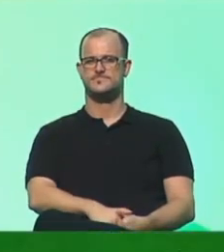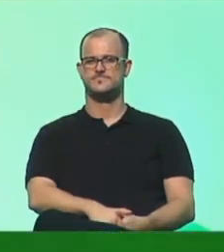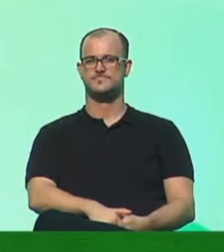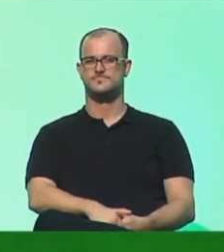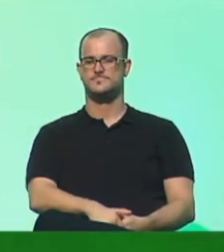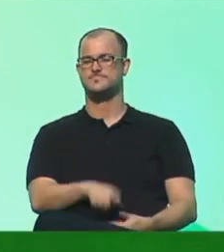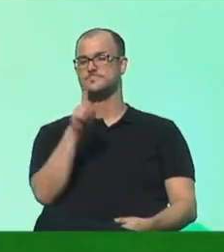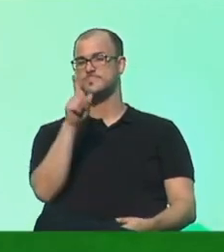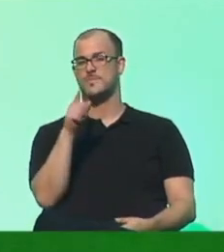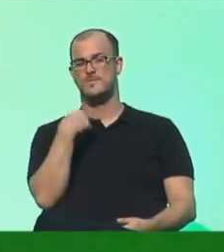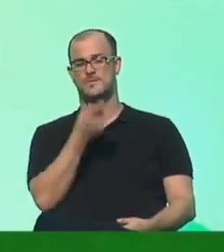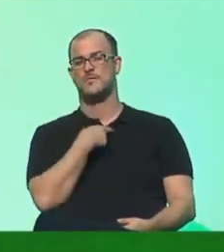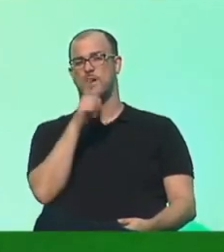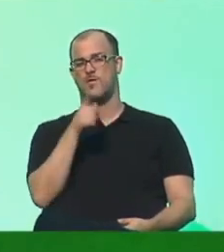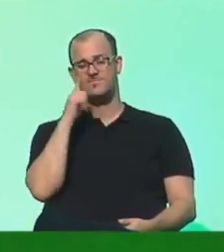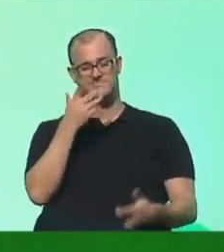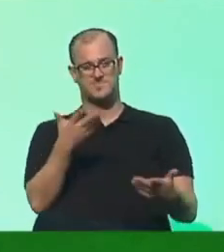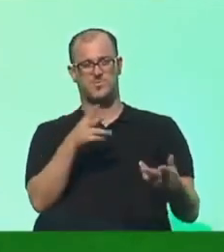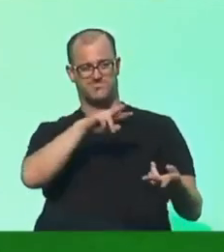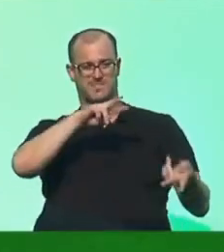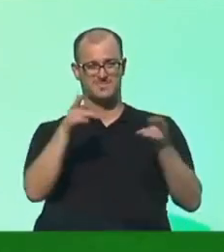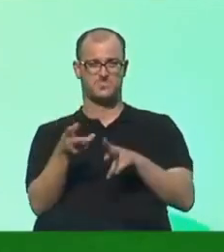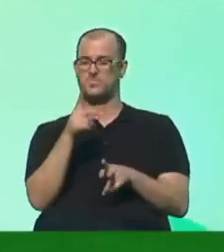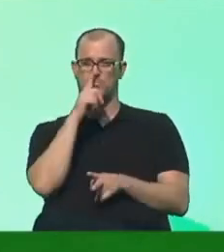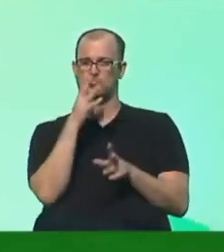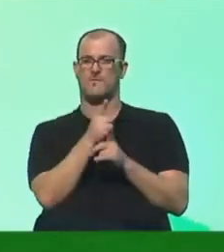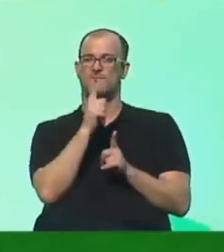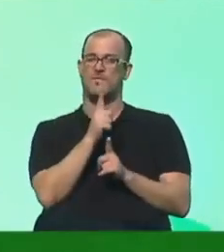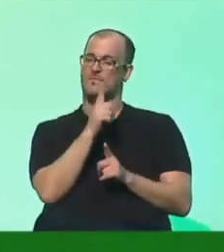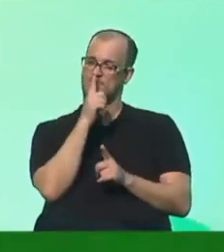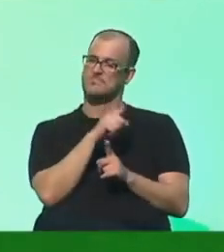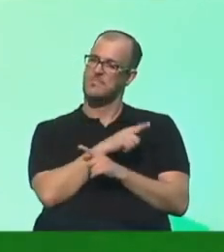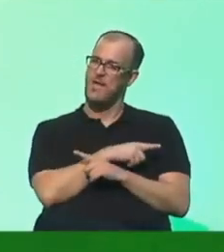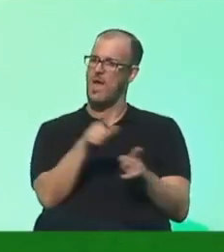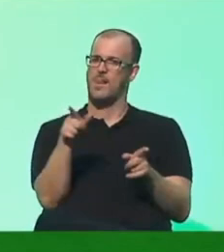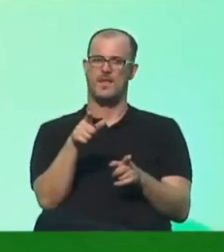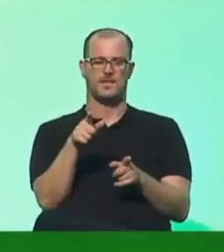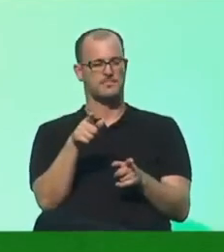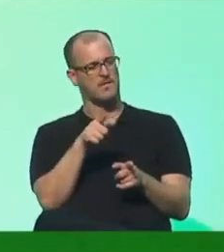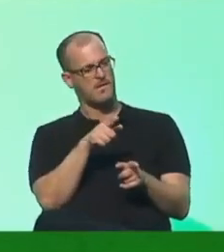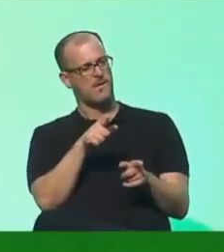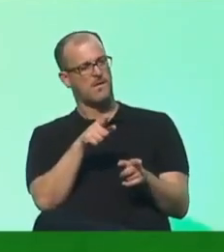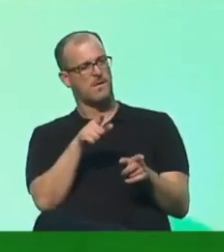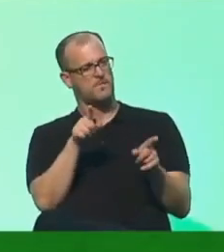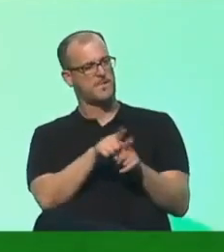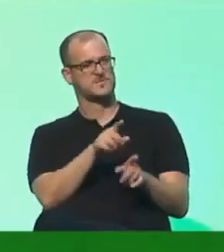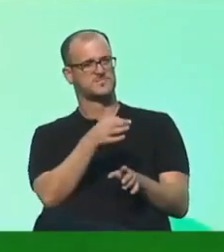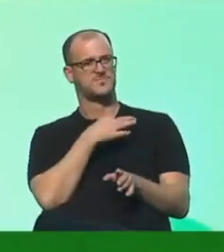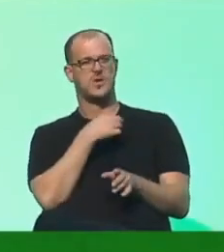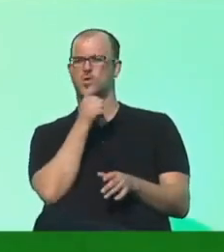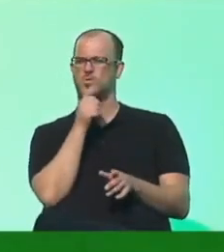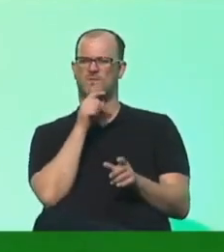Aber wir wissen auch, diese Transformation gelingt nur, wenn alle Platz finden in diesem neuen, in diesem klimaneutralen NRW. Die jungen